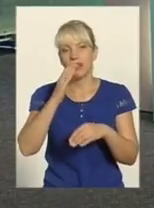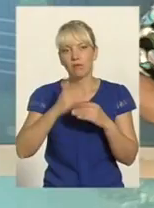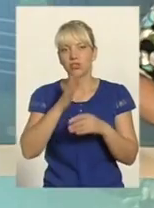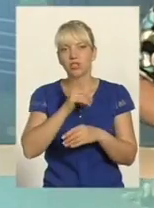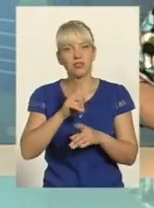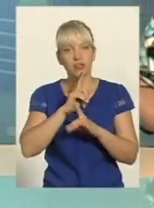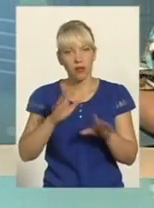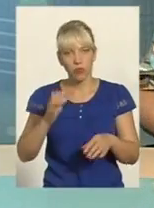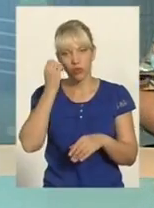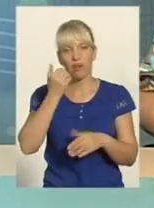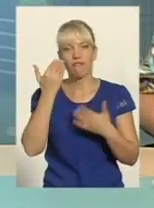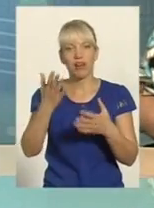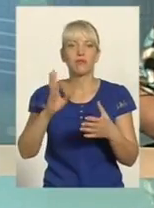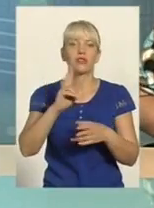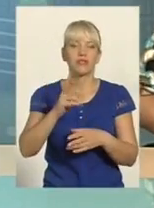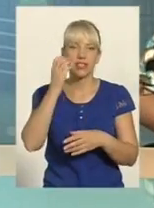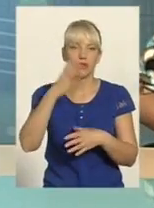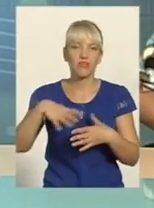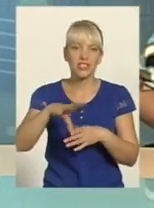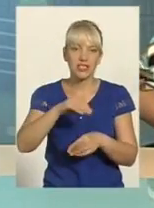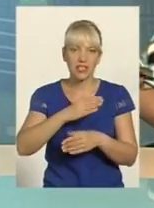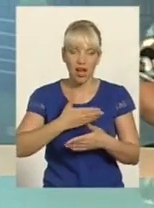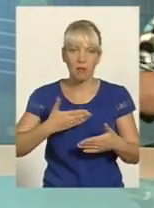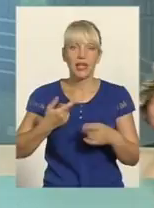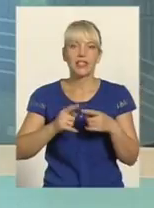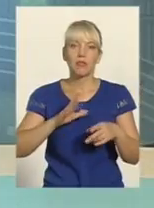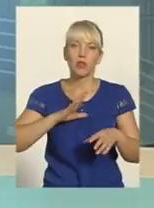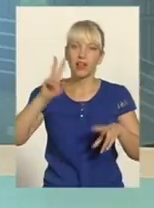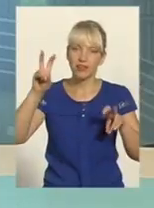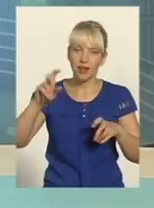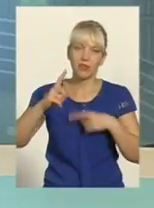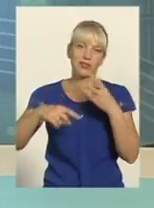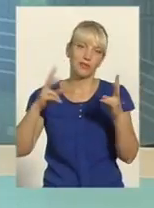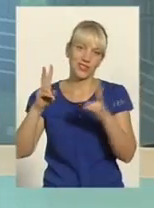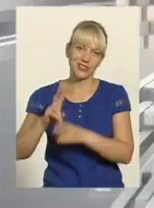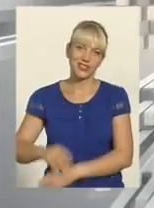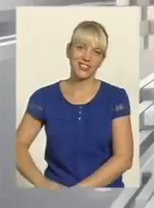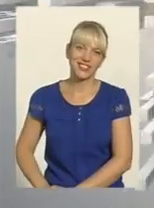Дякую вам, дякую всім, хто був із нами Наш час вичерпаний, це була тема Побачимось незабаром